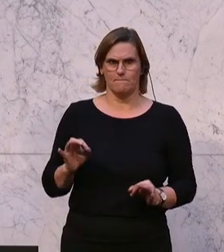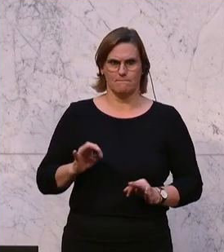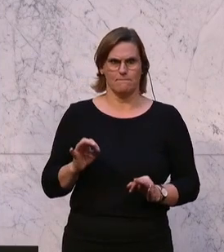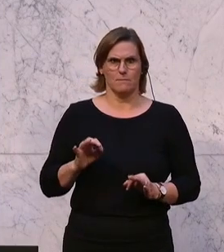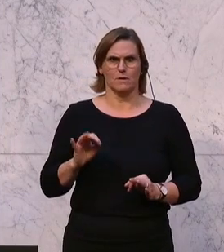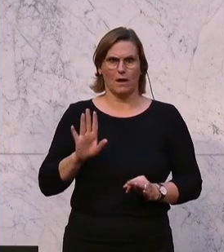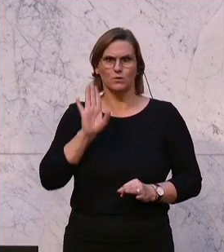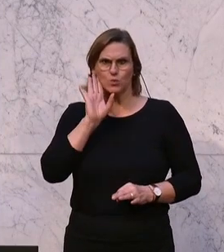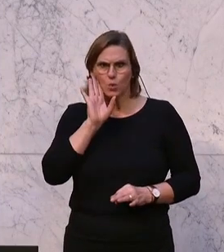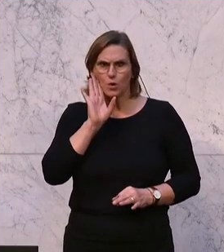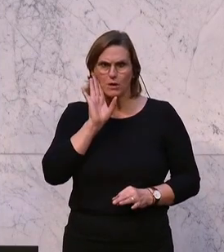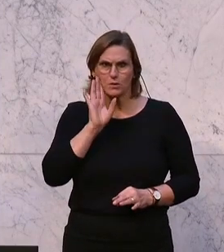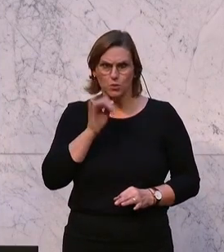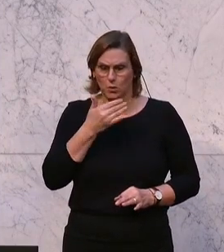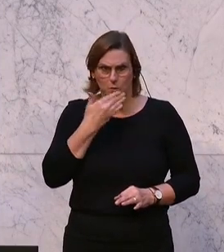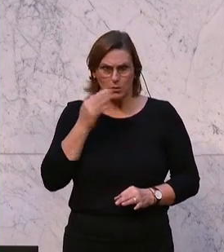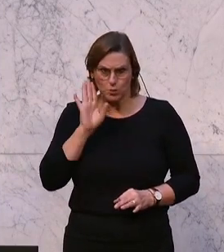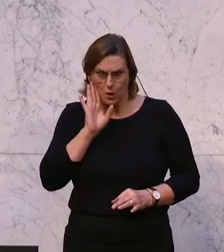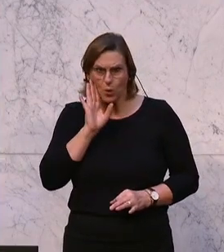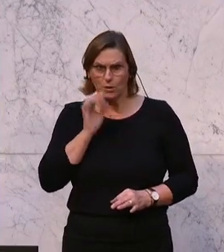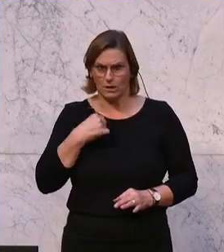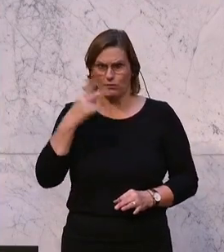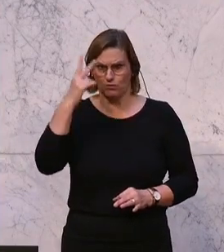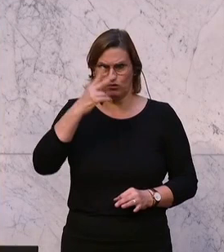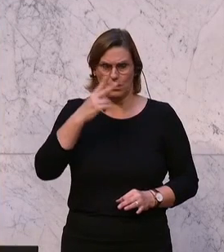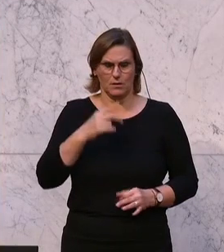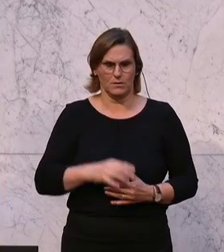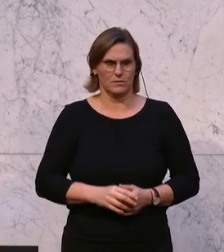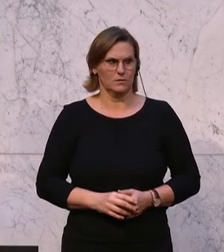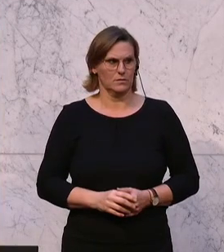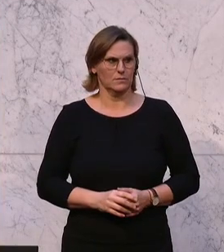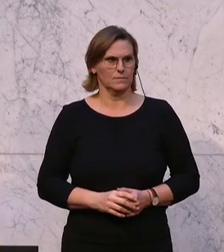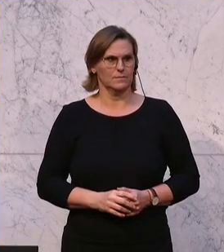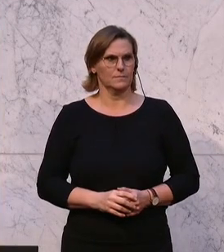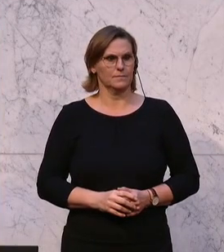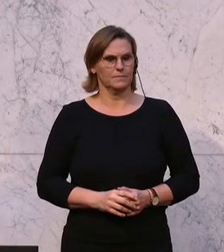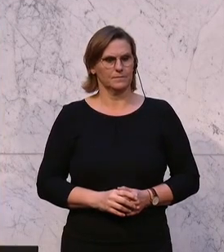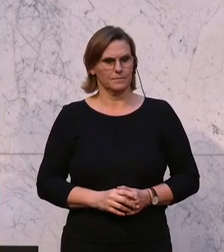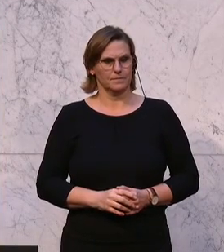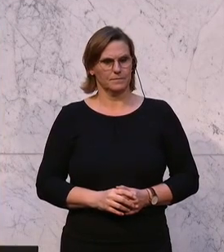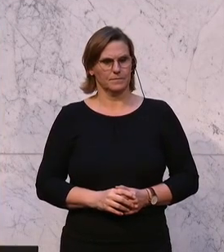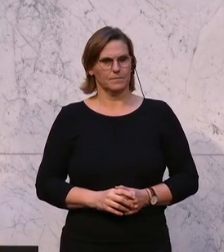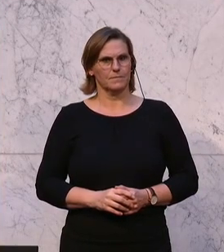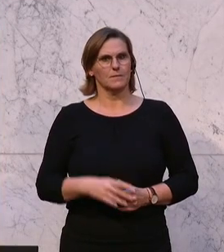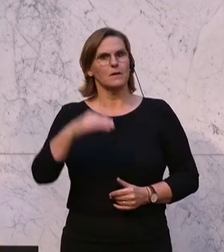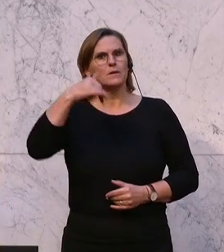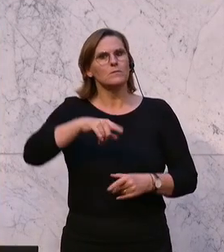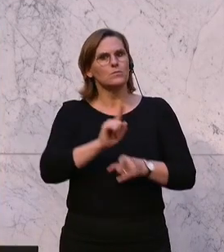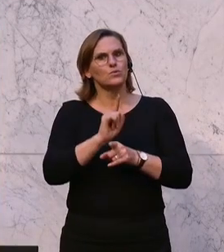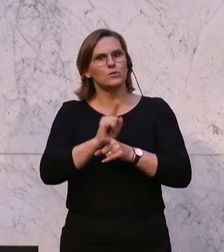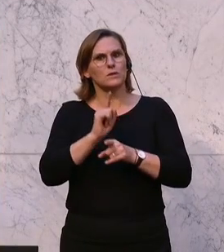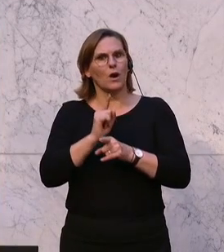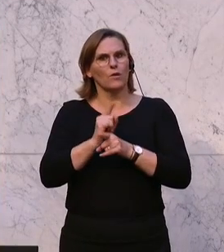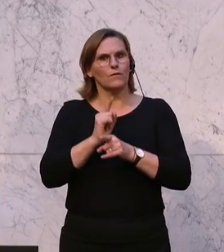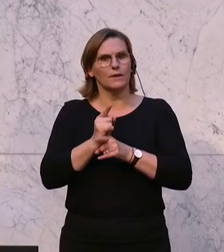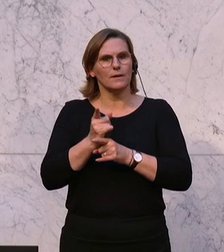können zuhören, oder haben Sie jetzt gesagt, ich habe nicht zugehört, dann würde ich verstehen, was Sie gerade hier abgesondert haben. Und wissen Sie, Sie müssten auch die Abzocke der